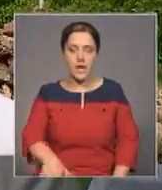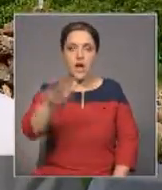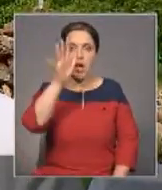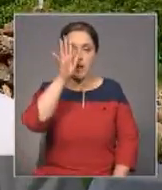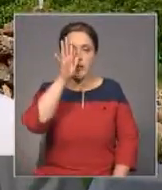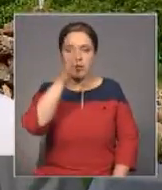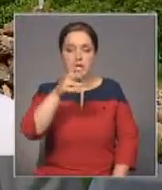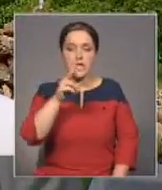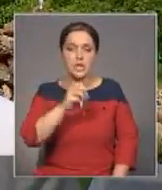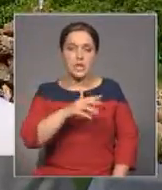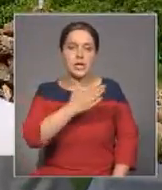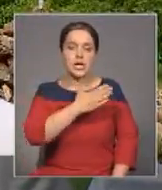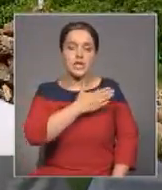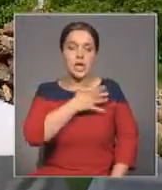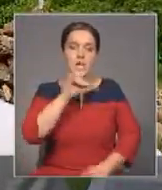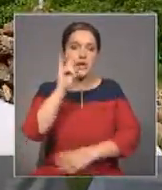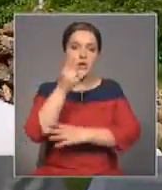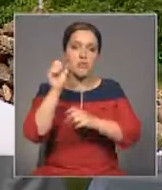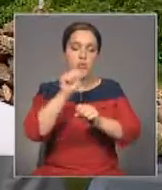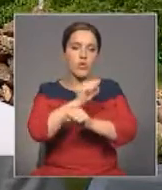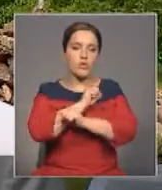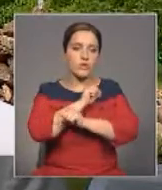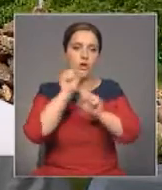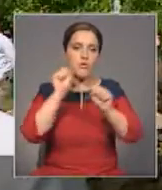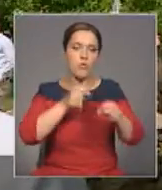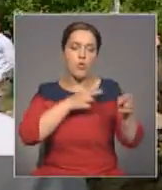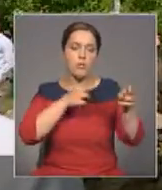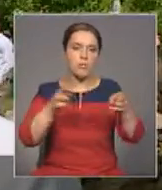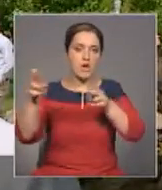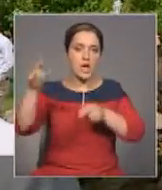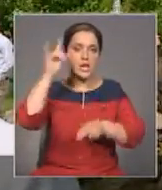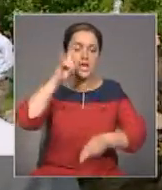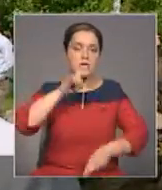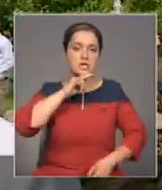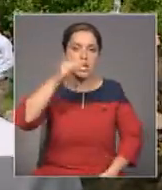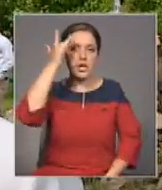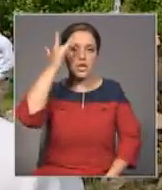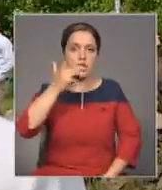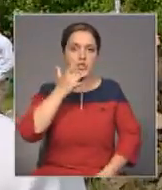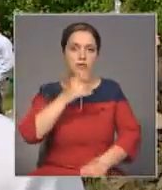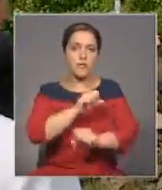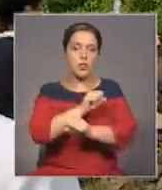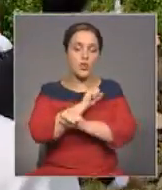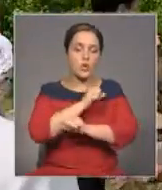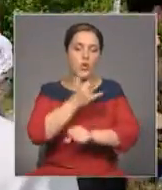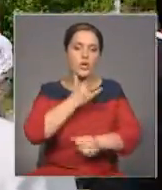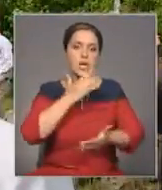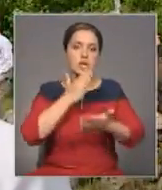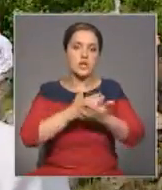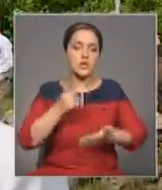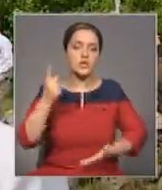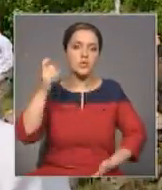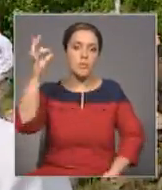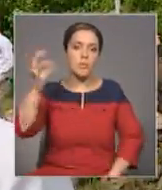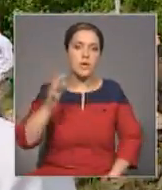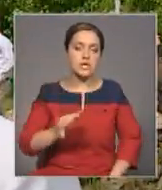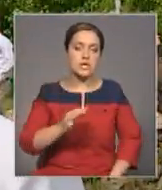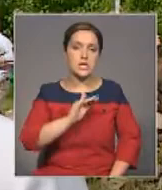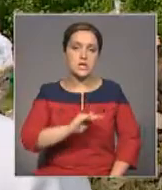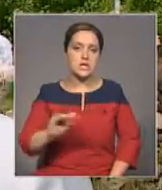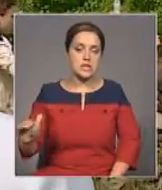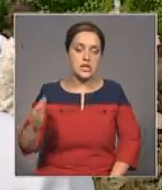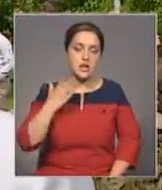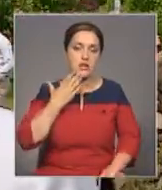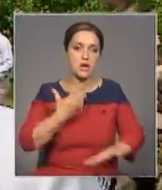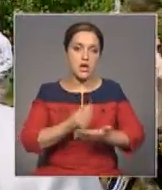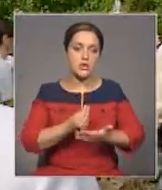благодаря такой поддержке, отдыхать в различных уголках Казахстана. Летний отдых у нас охвачены все 100% наших детей. На данный